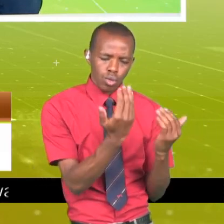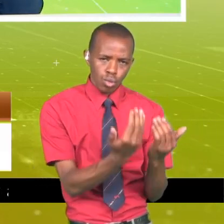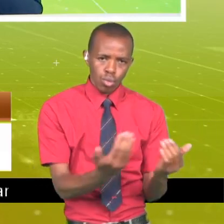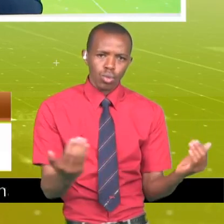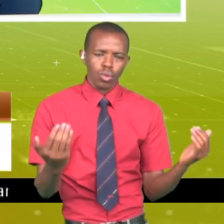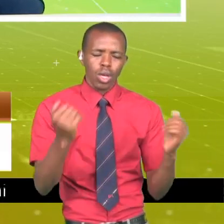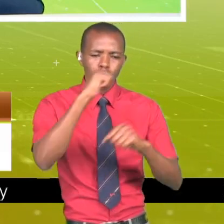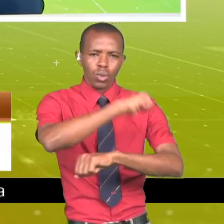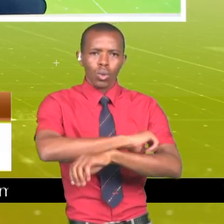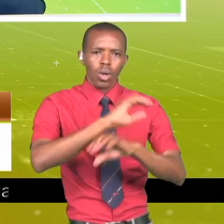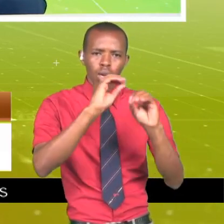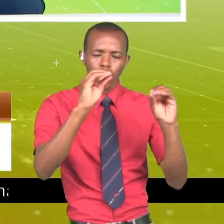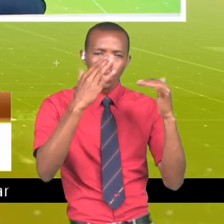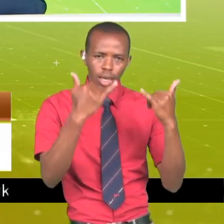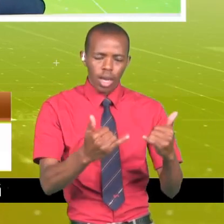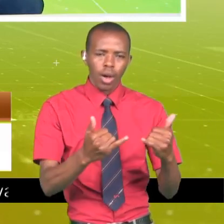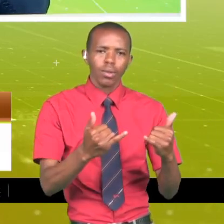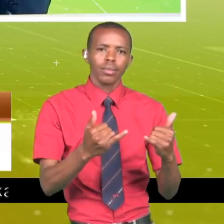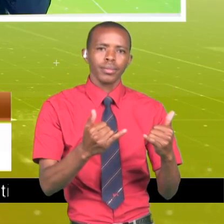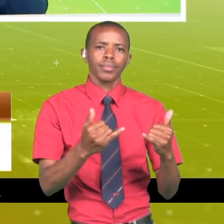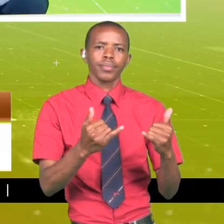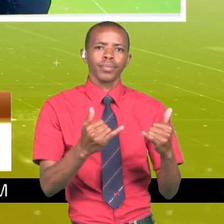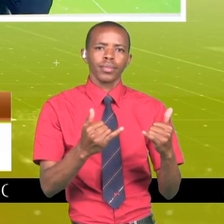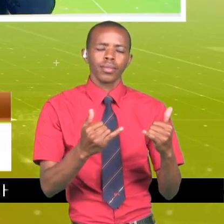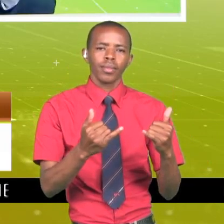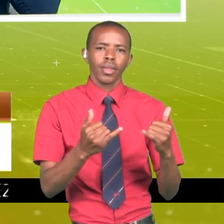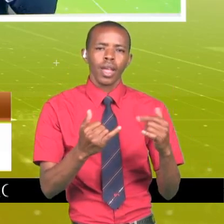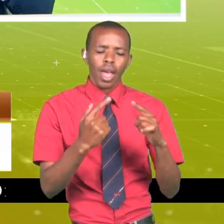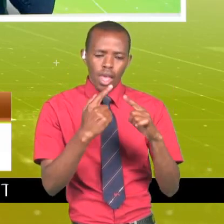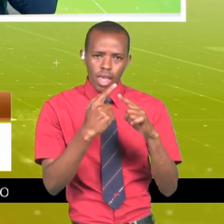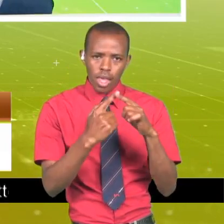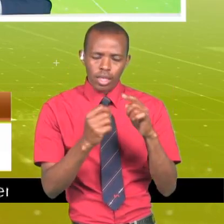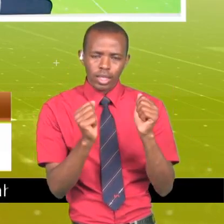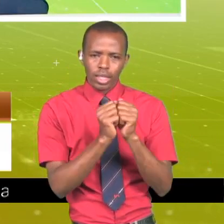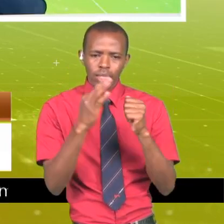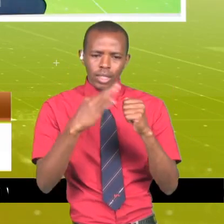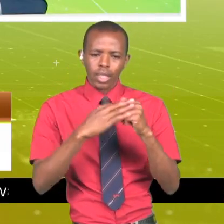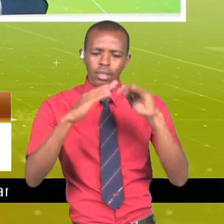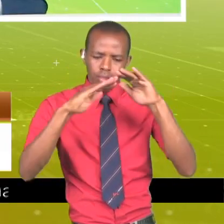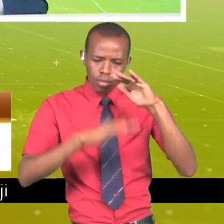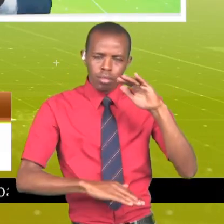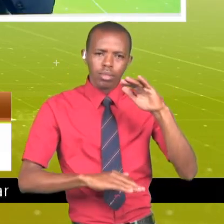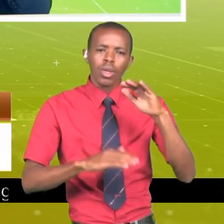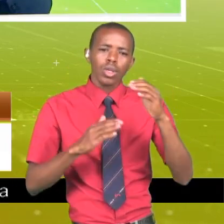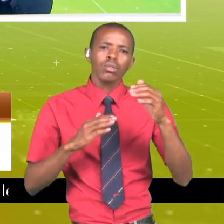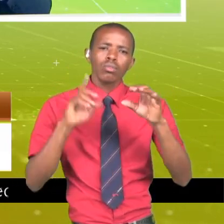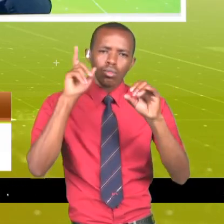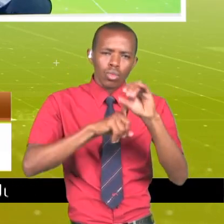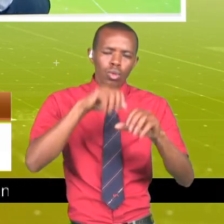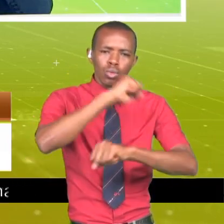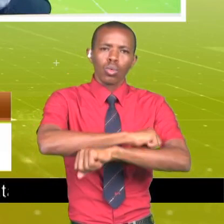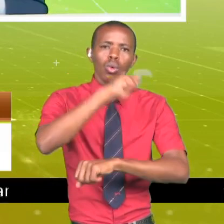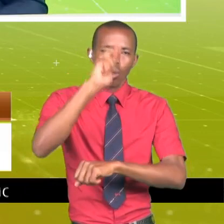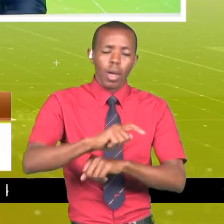ayuko shule kwa sasa na anafaa kuwa shule wa miaka kumina minane kuenda chini anafaa kuwa shule. Na yule ambayo